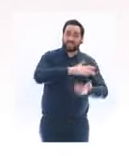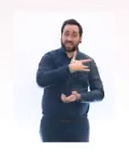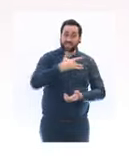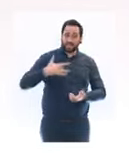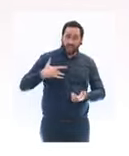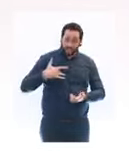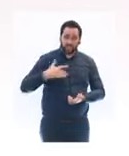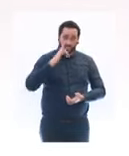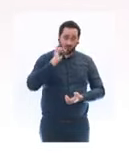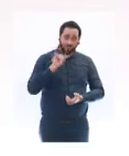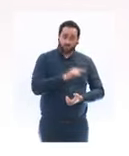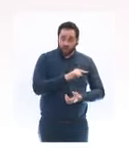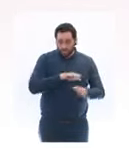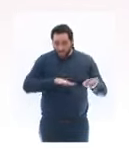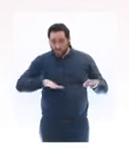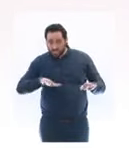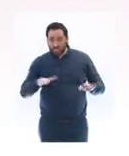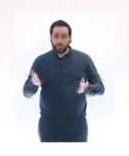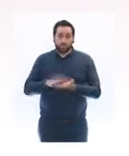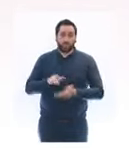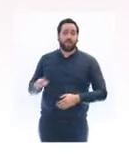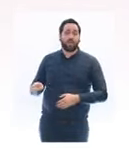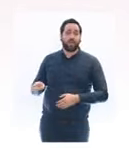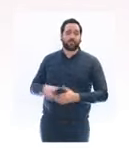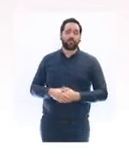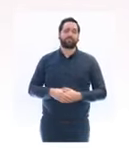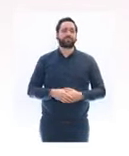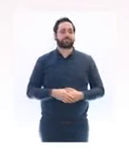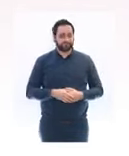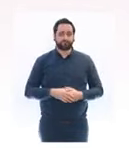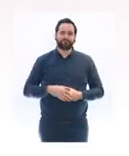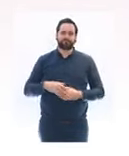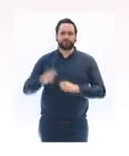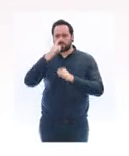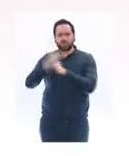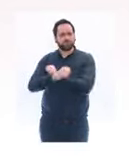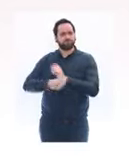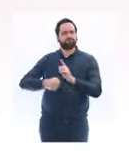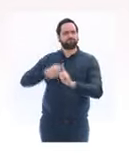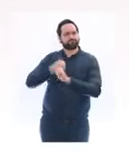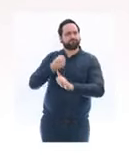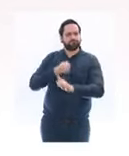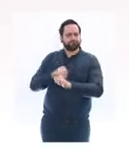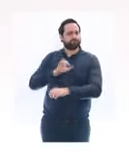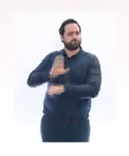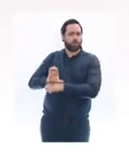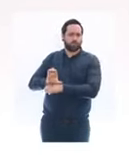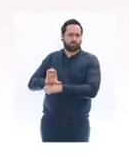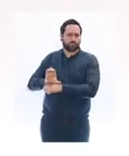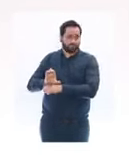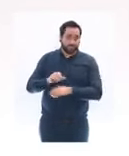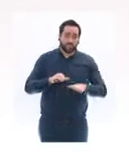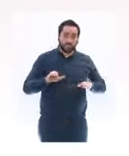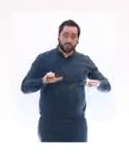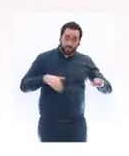précédent. La lutte contre le terrorisme, nous la menons de front avec la lutte contre l'épidémie qui